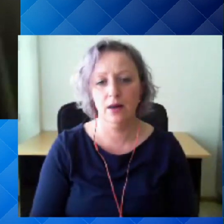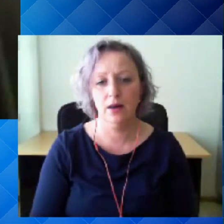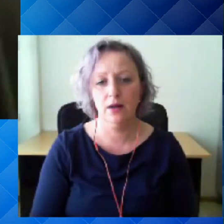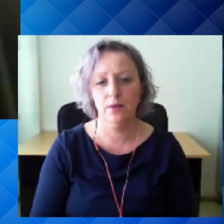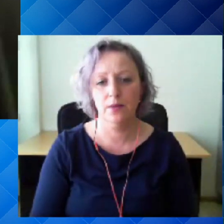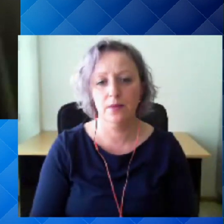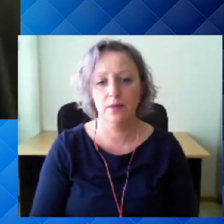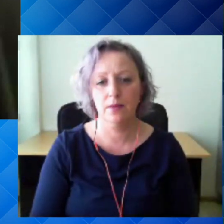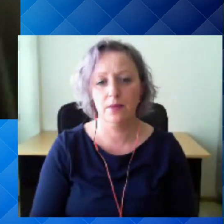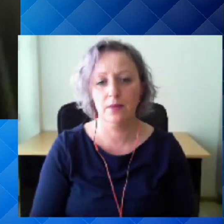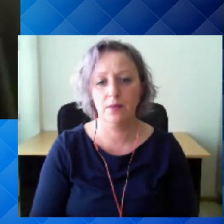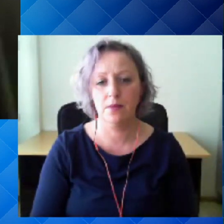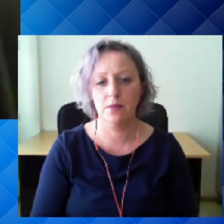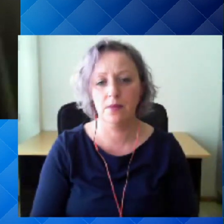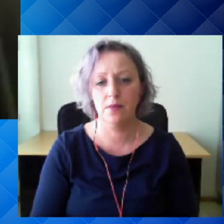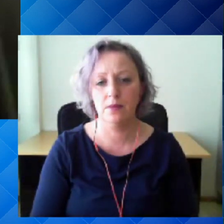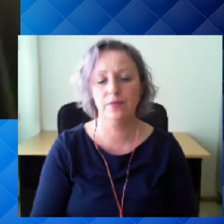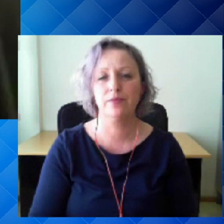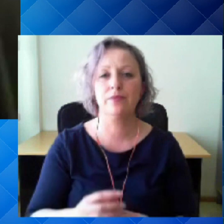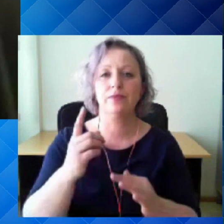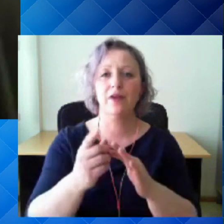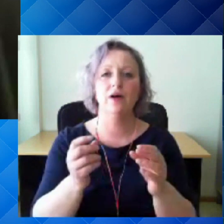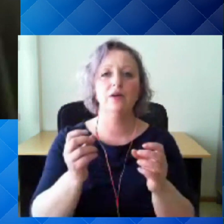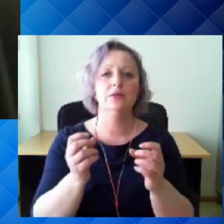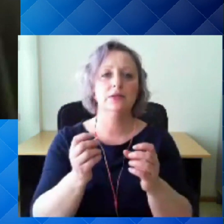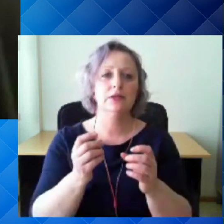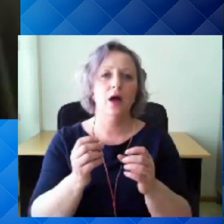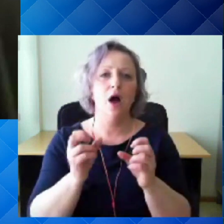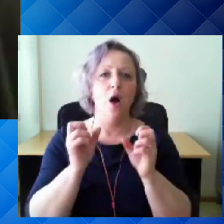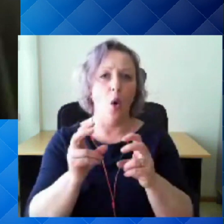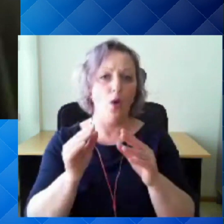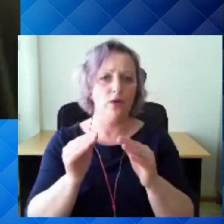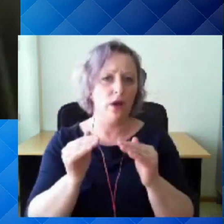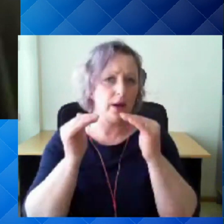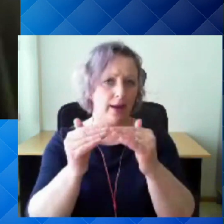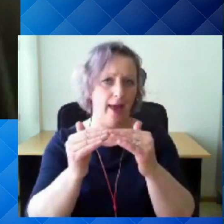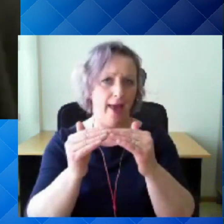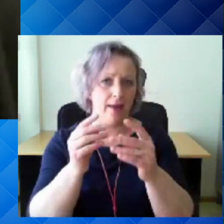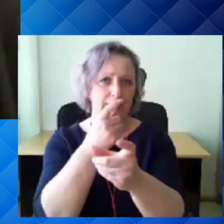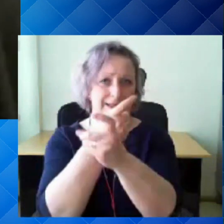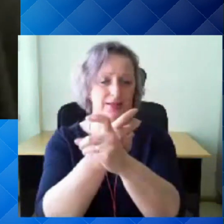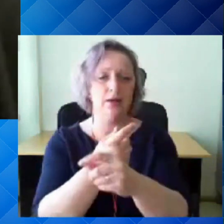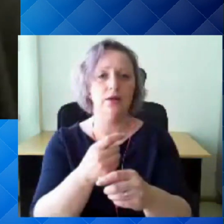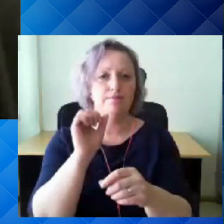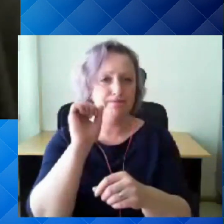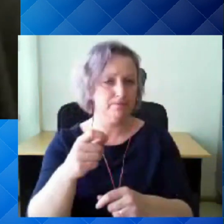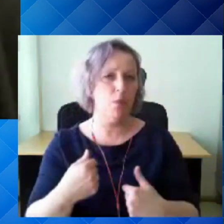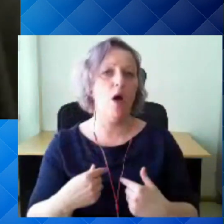Nüüd sellest kõrge ohuga riski küsimusest, jah, olen nõus,